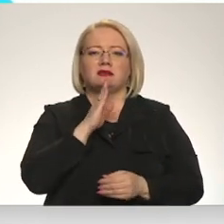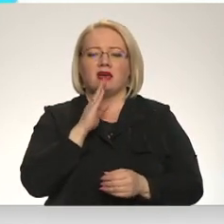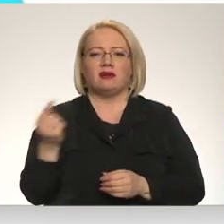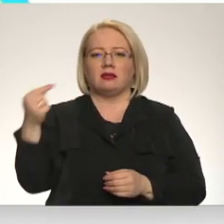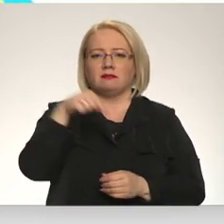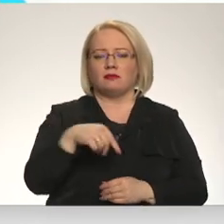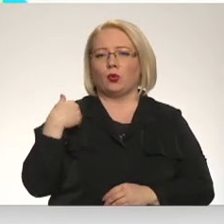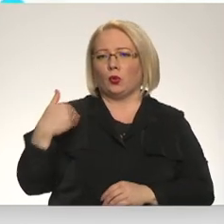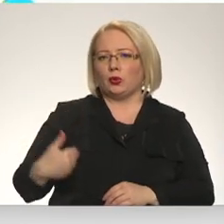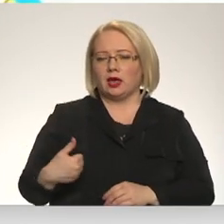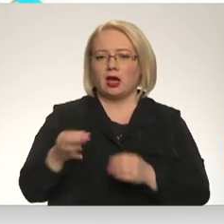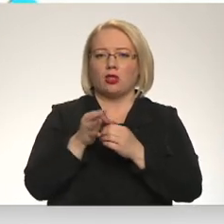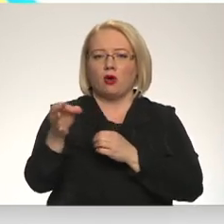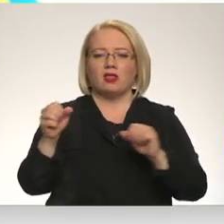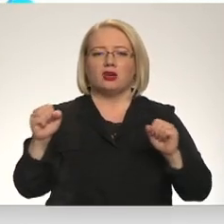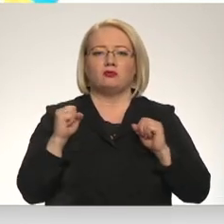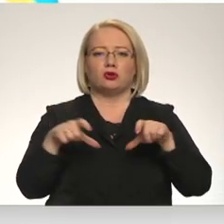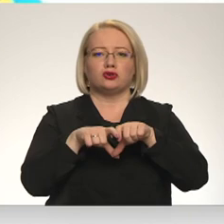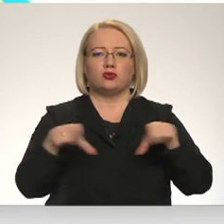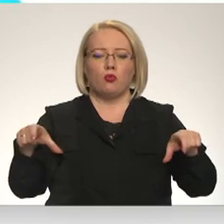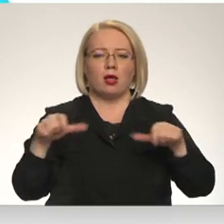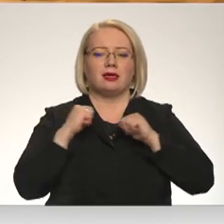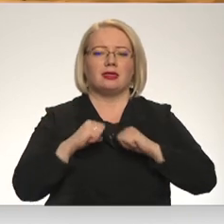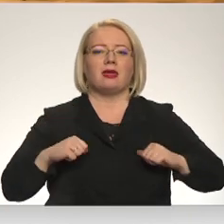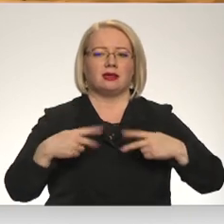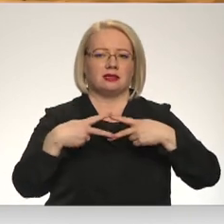vietā kuldīgas nobeda sporta skolas dienas tviesnīcā.